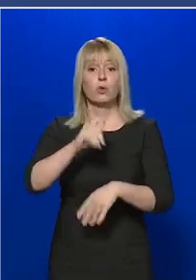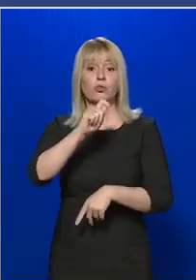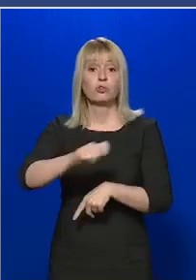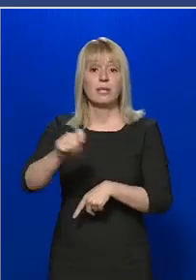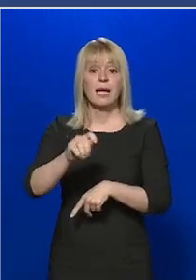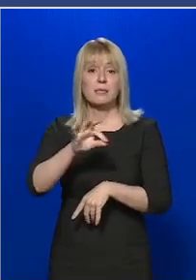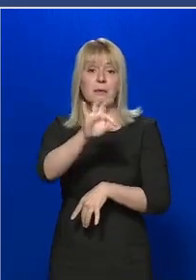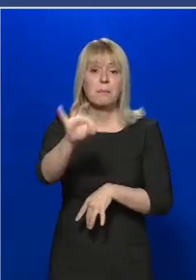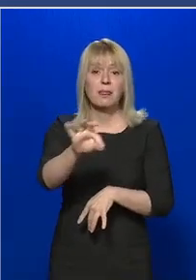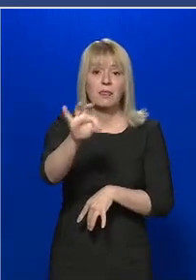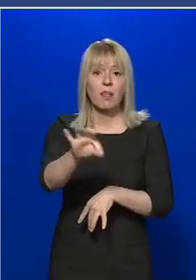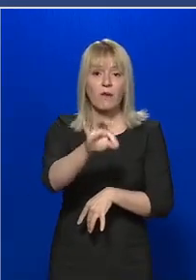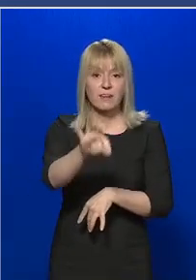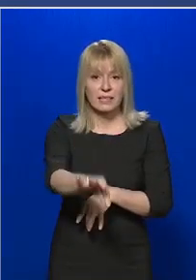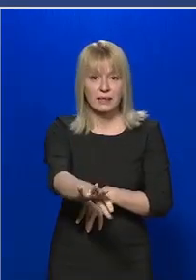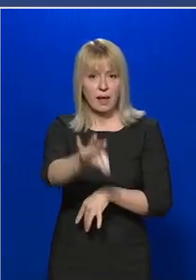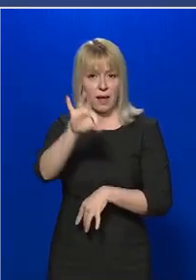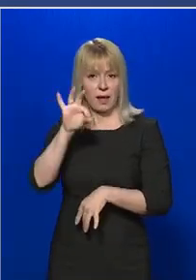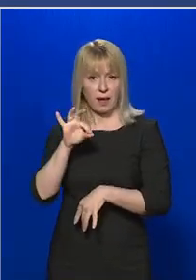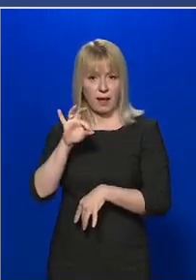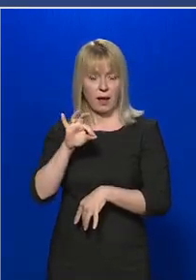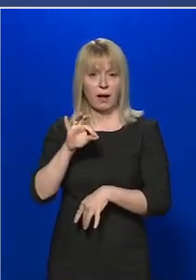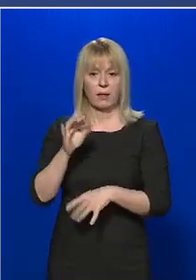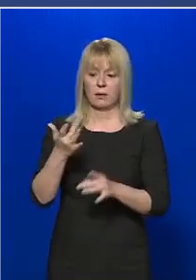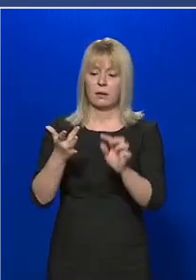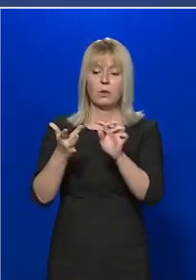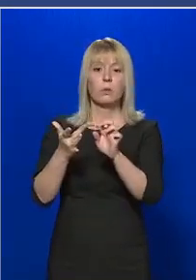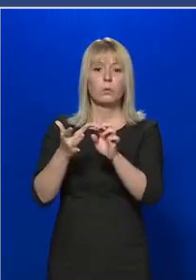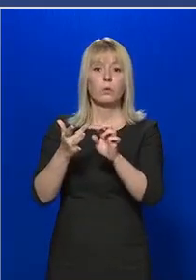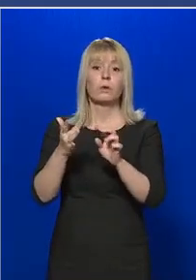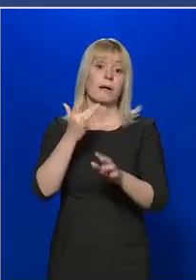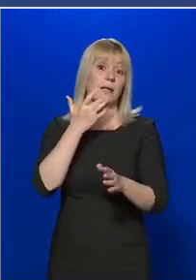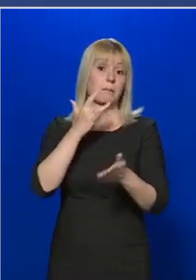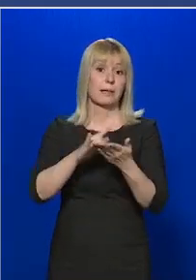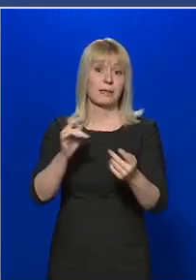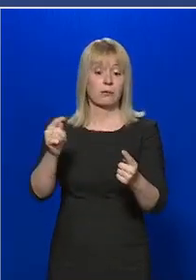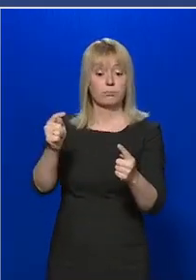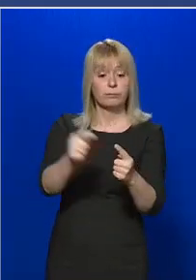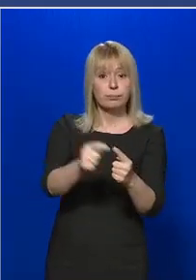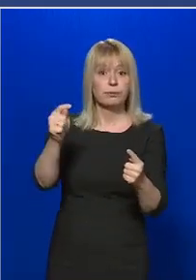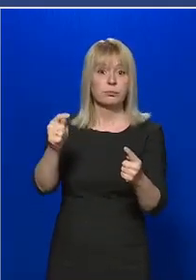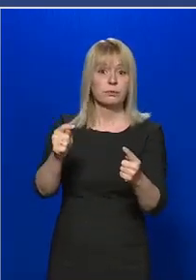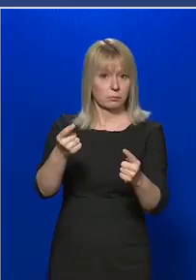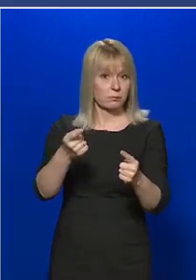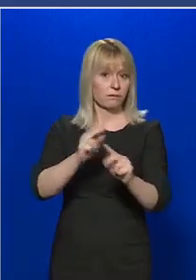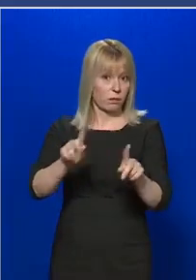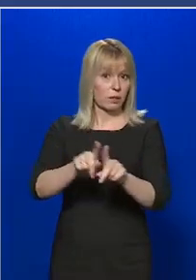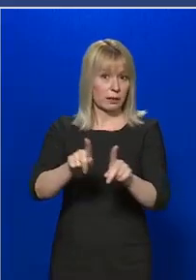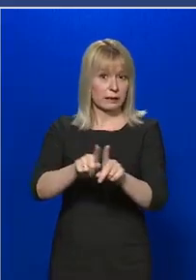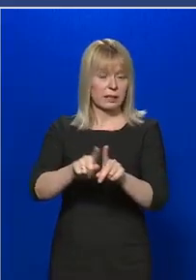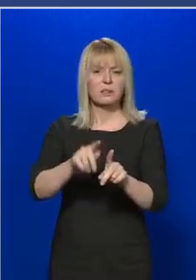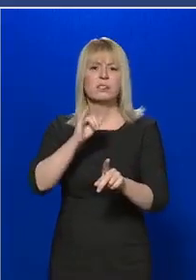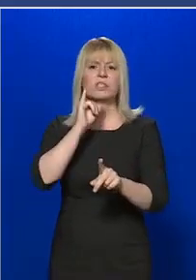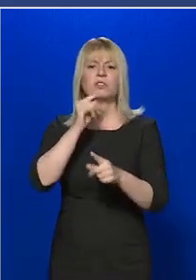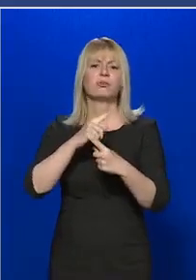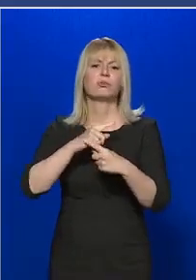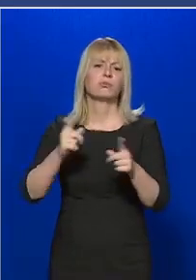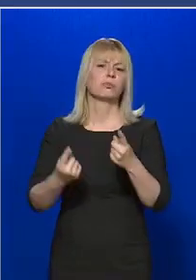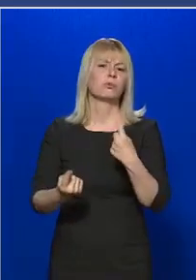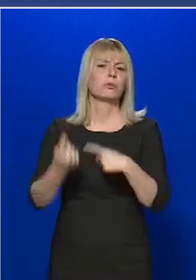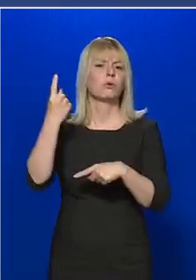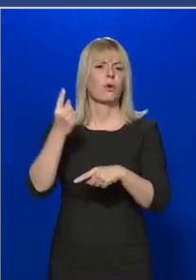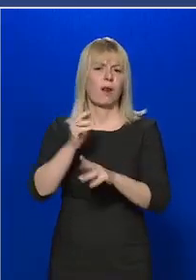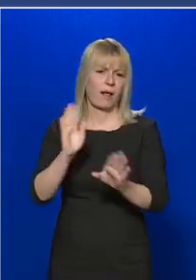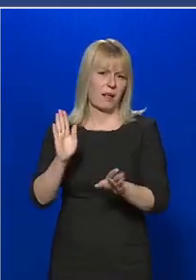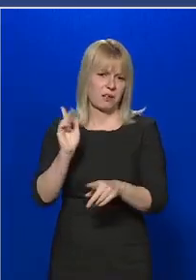mintavétel történik új begyvérből, annak nincsen semmi különös előírása, de hogyha